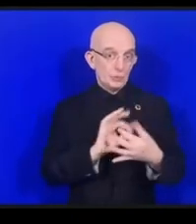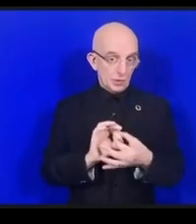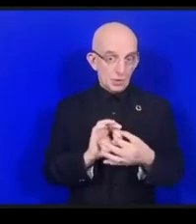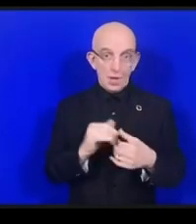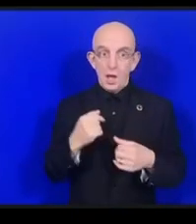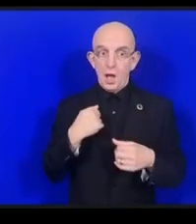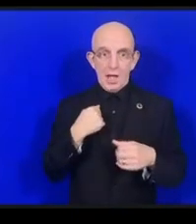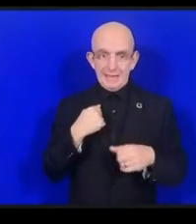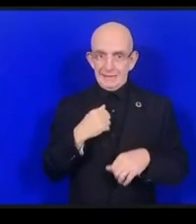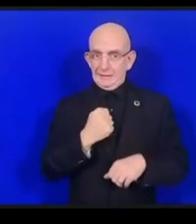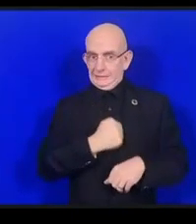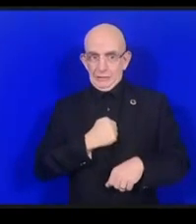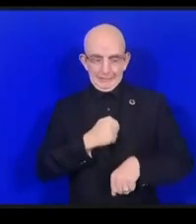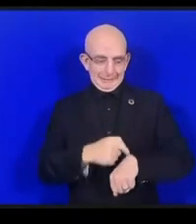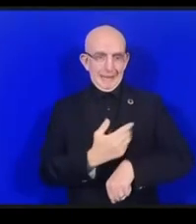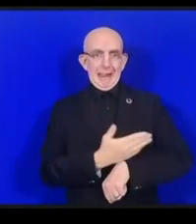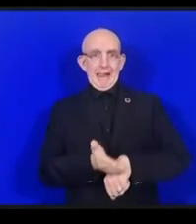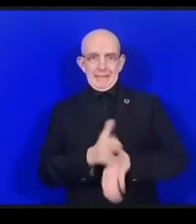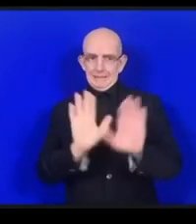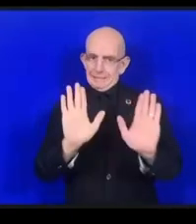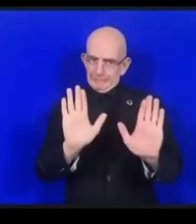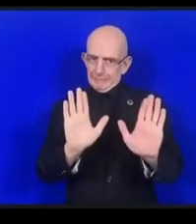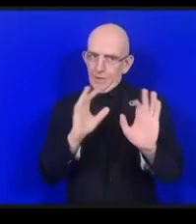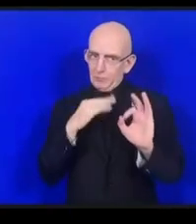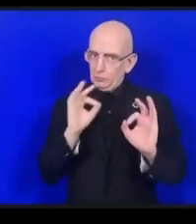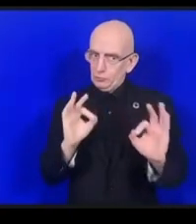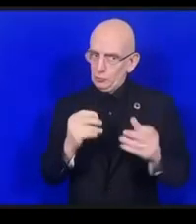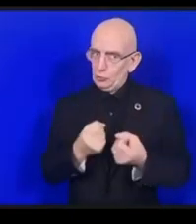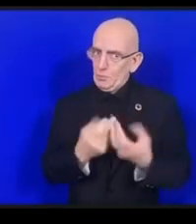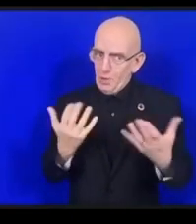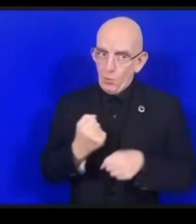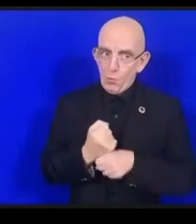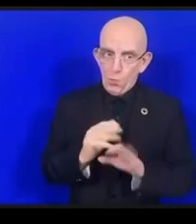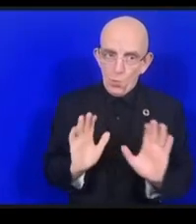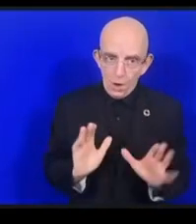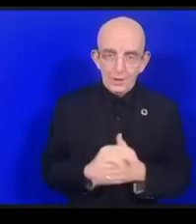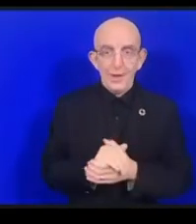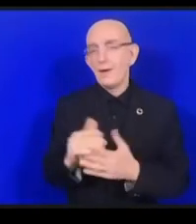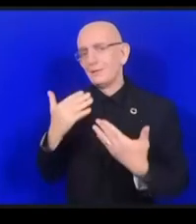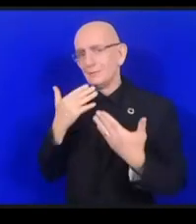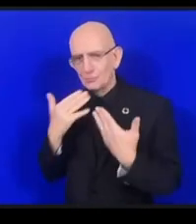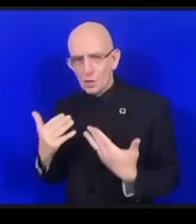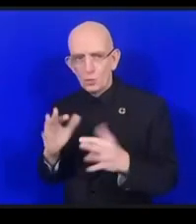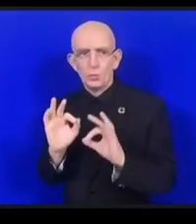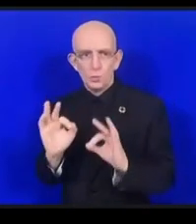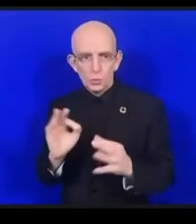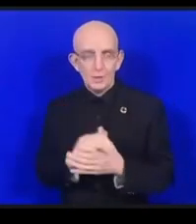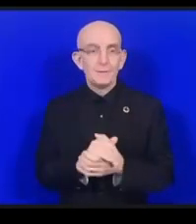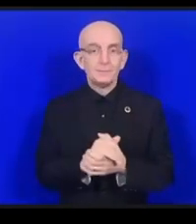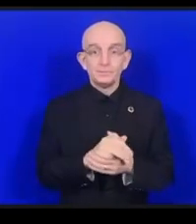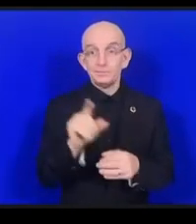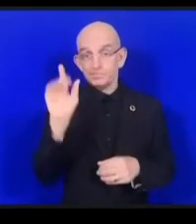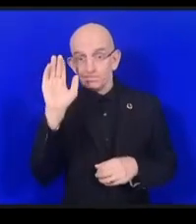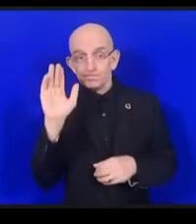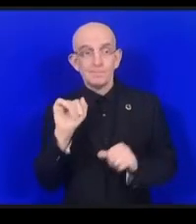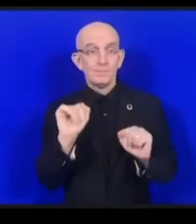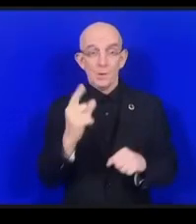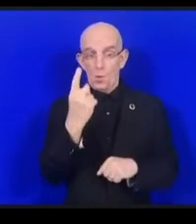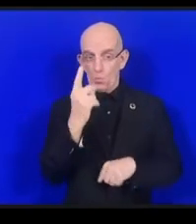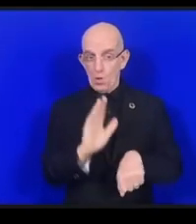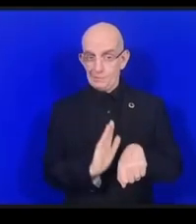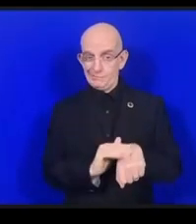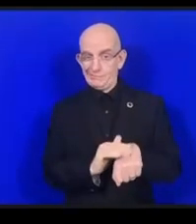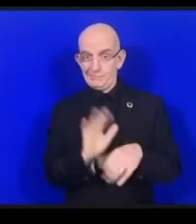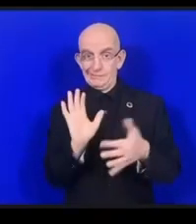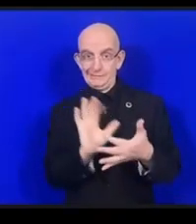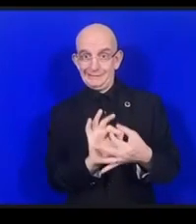申し訳ありませんマークありがとうございます1点よろしいですかユッタさんはいもちろん